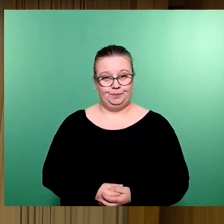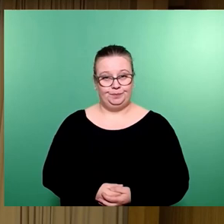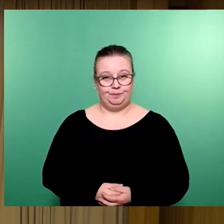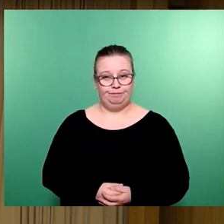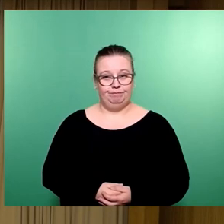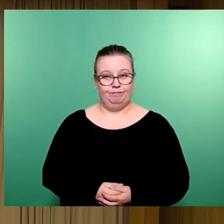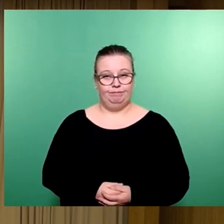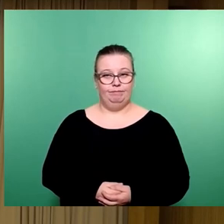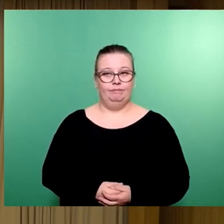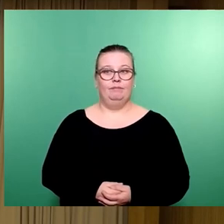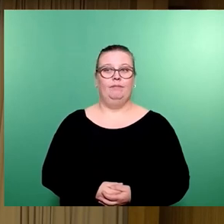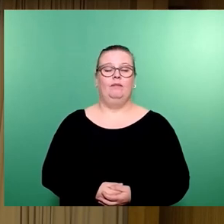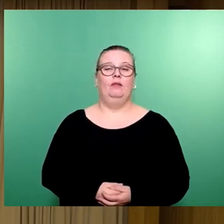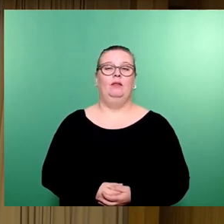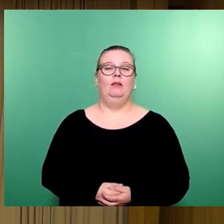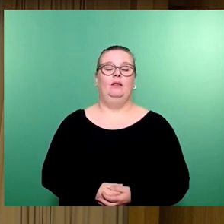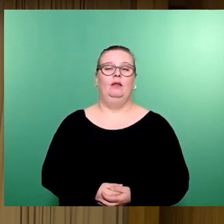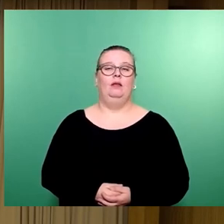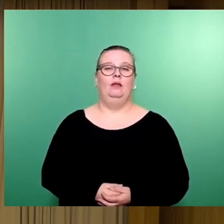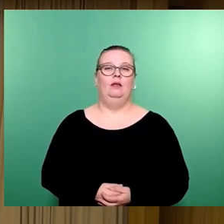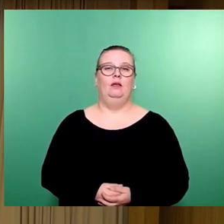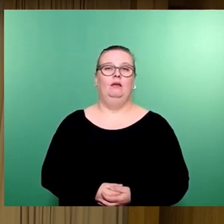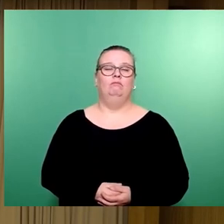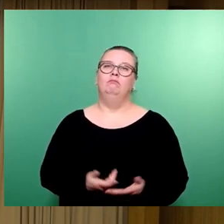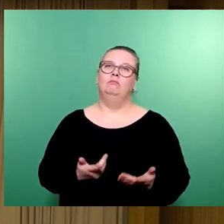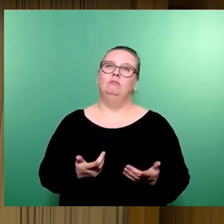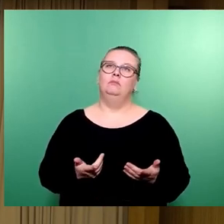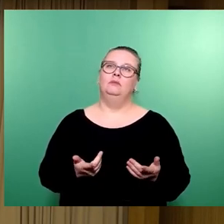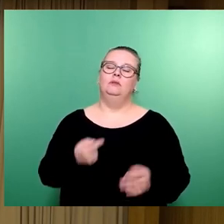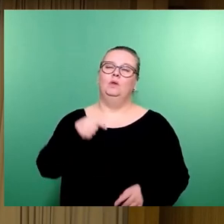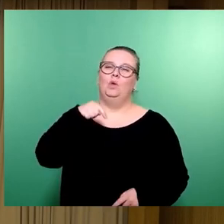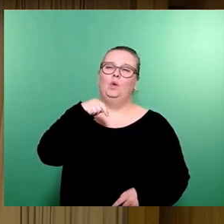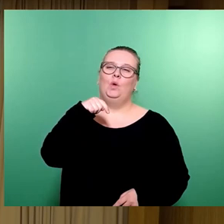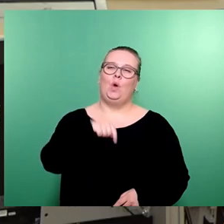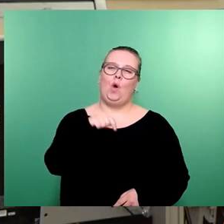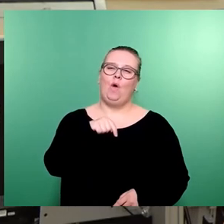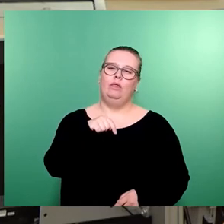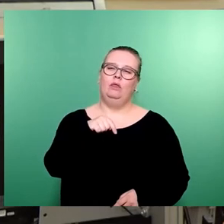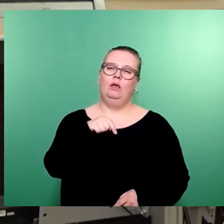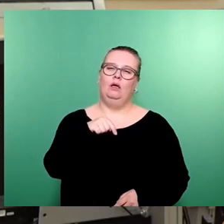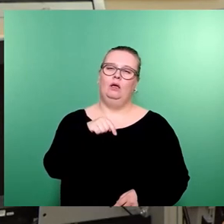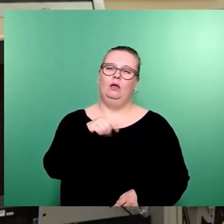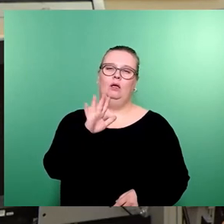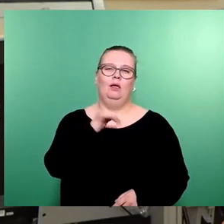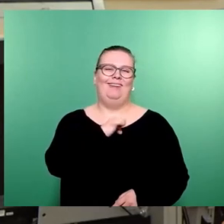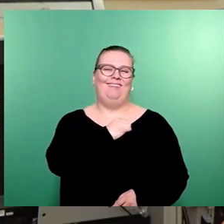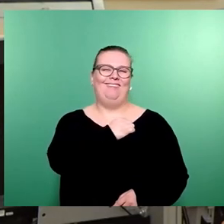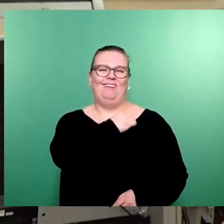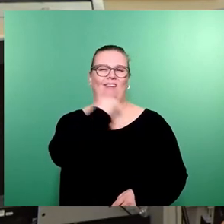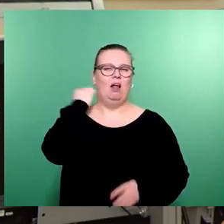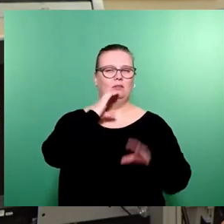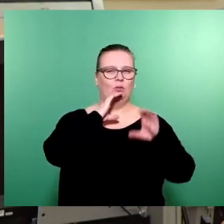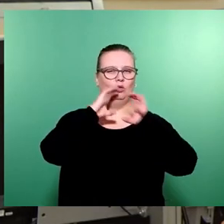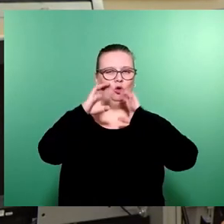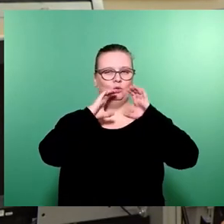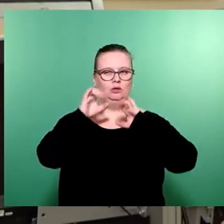bedurft es eines Beispiels, wie man heutzutage auch gewaltsam kommunizieren kann, dann kann man